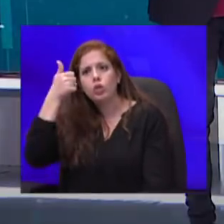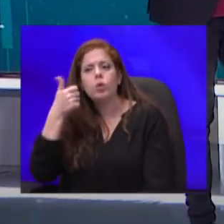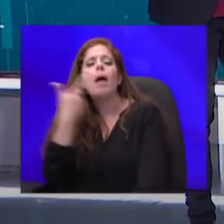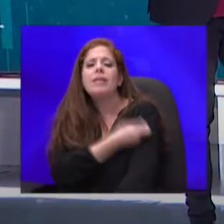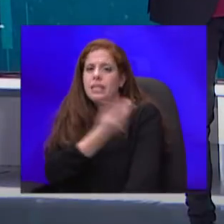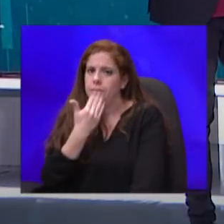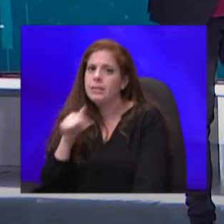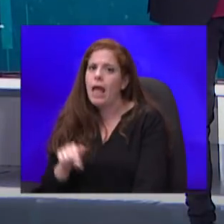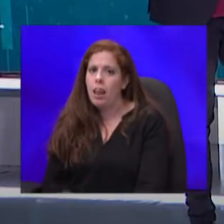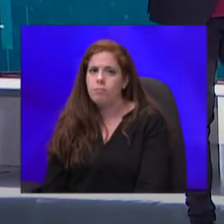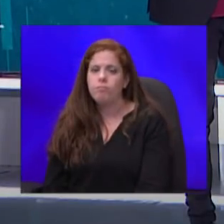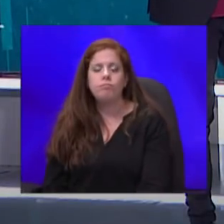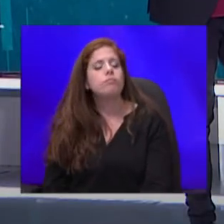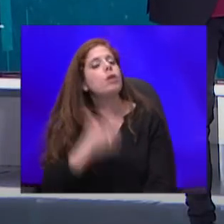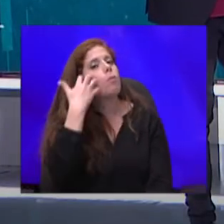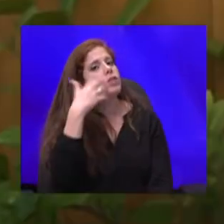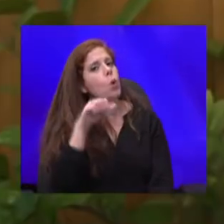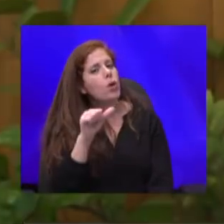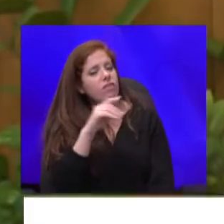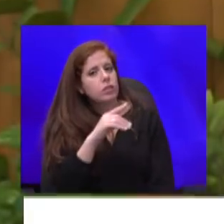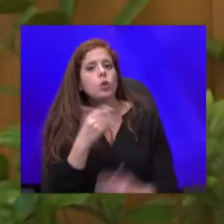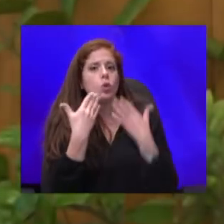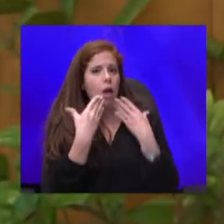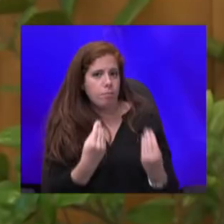אהוד דווידסון, מנכל קופת חולים כללי, תודה רבה שהייתת לנו ערב.